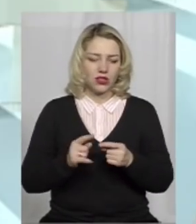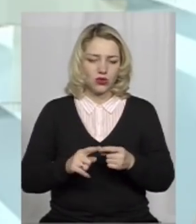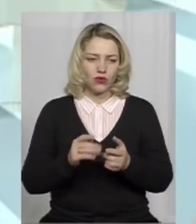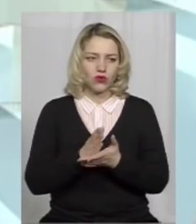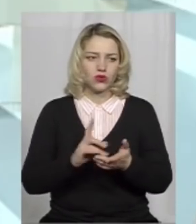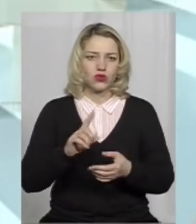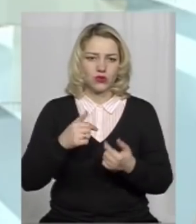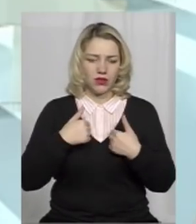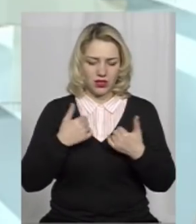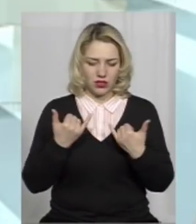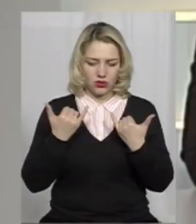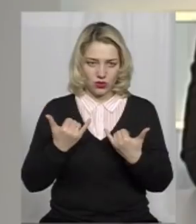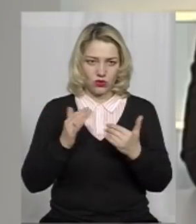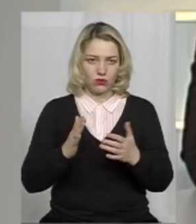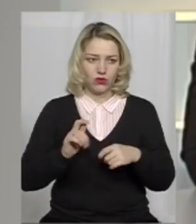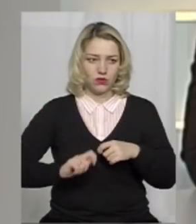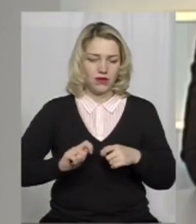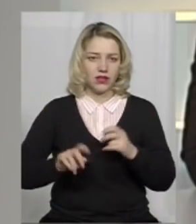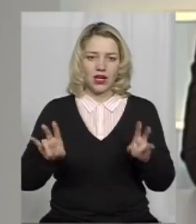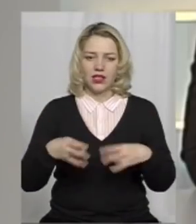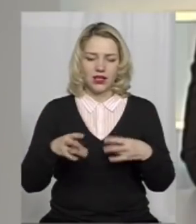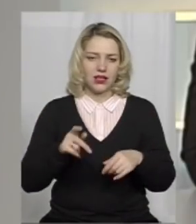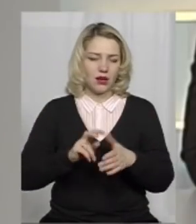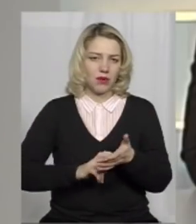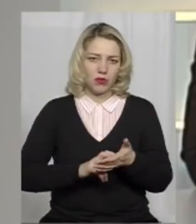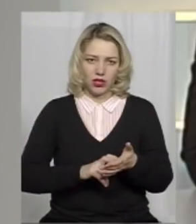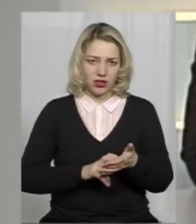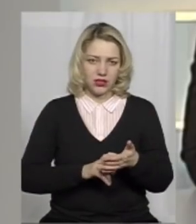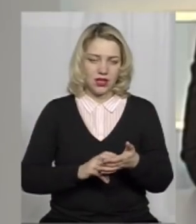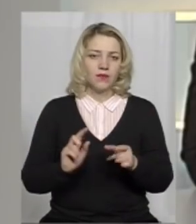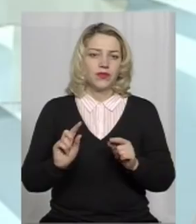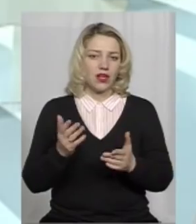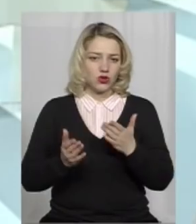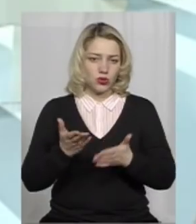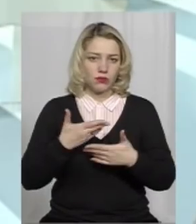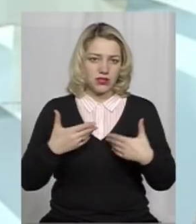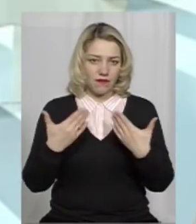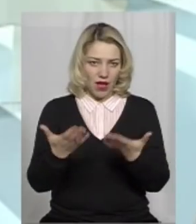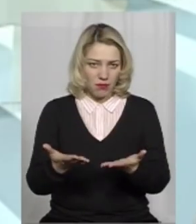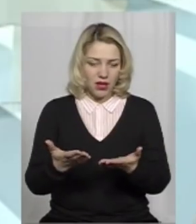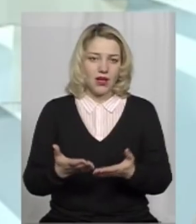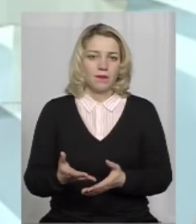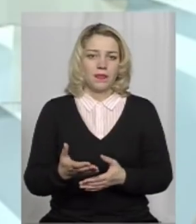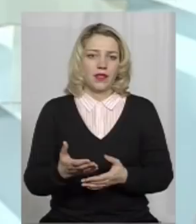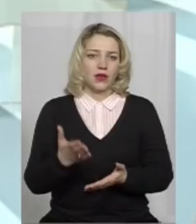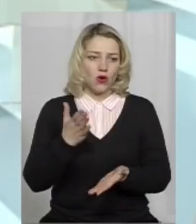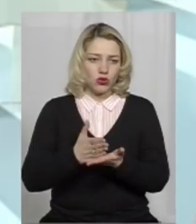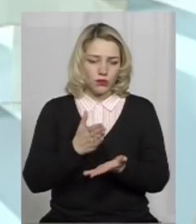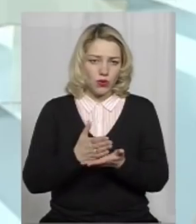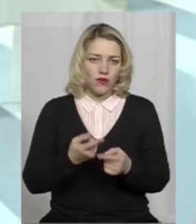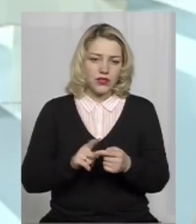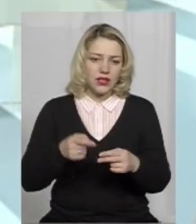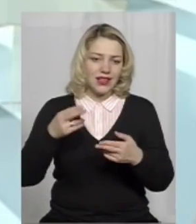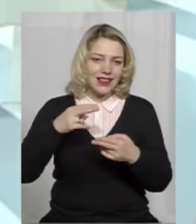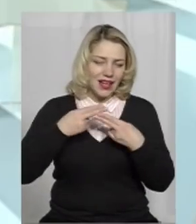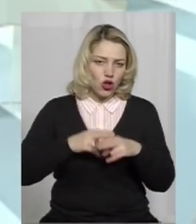функцію, що мене сьогодні будуть перевіряти. Але не варто боятися. Якщо ми з вами озброєні цими